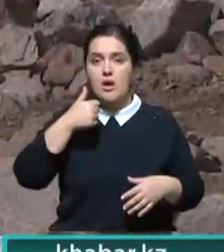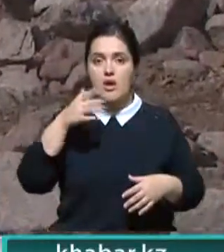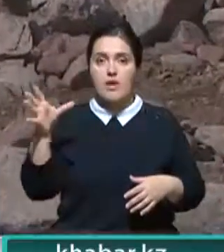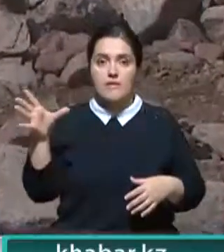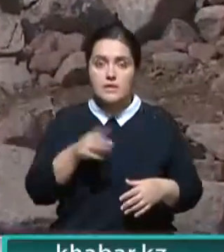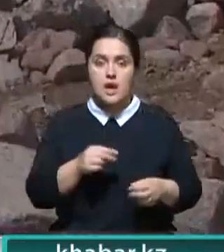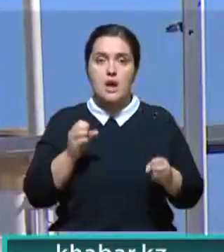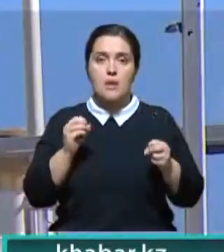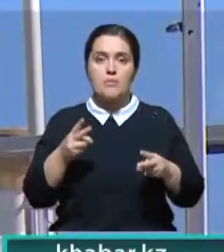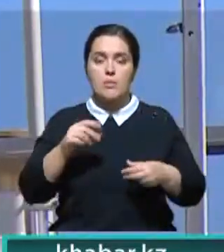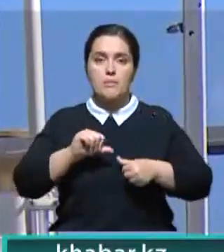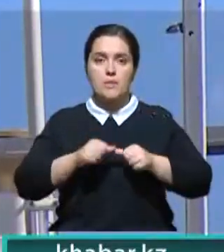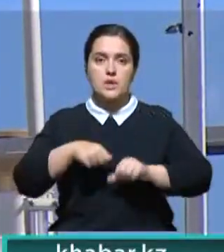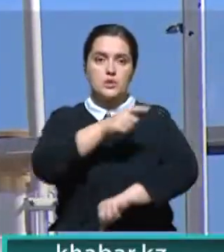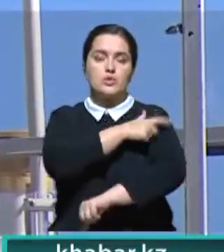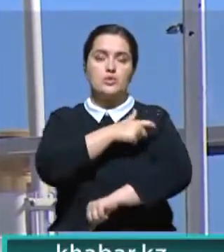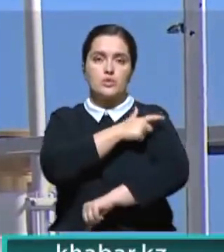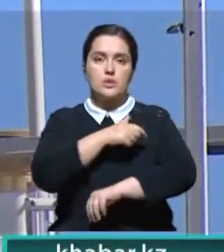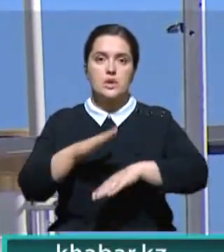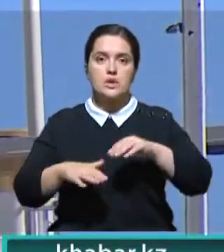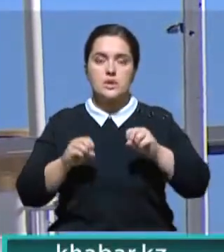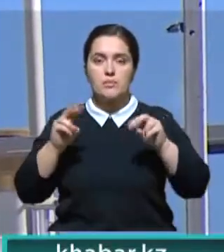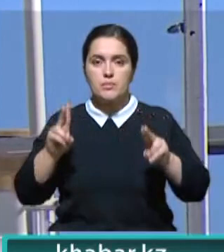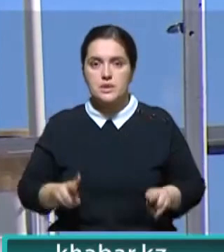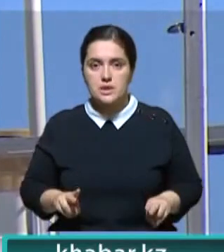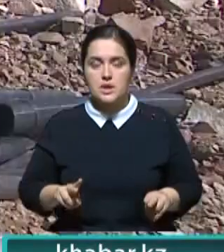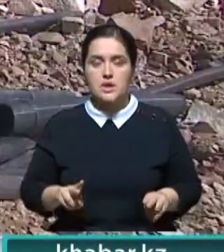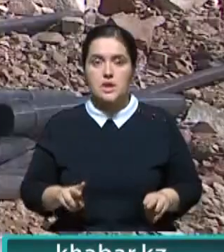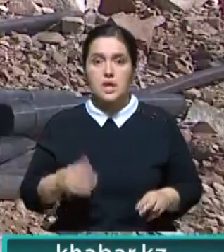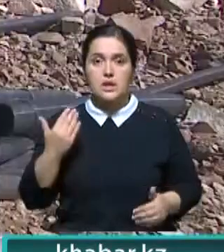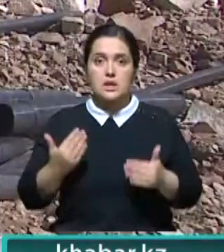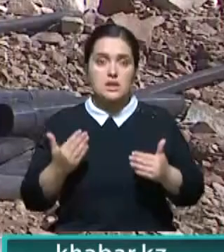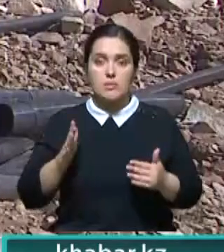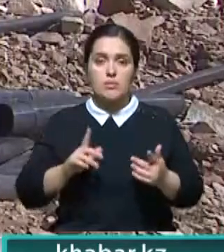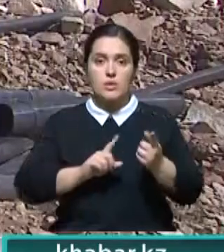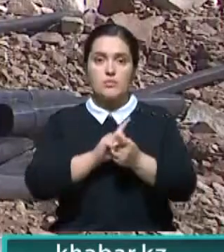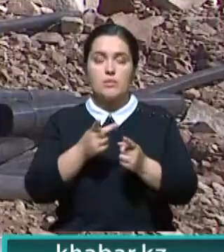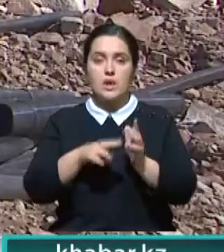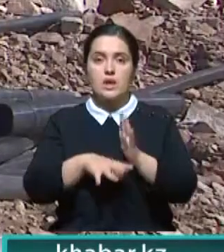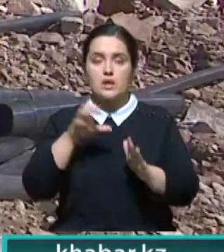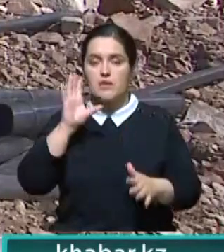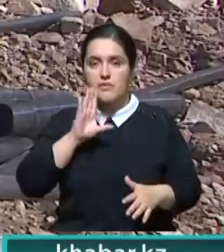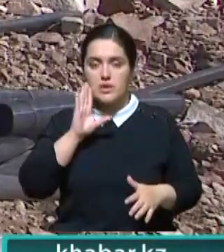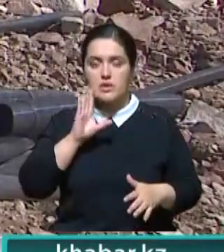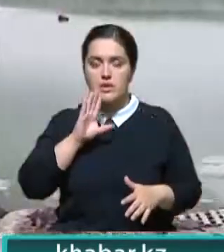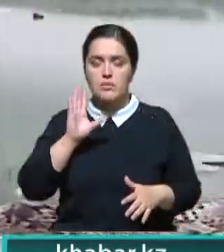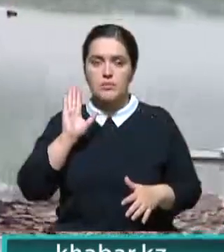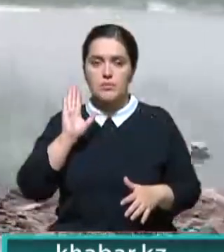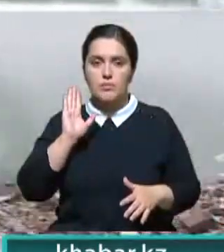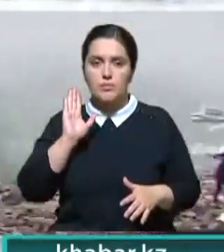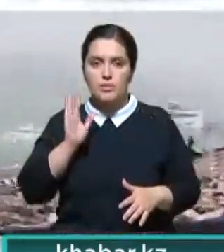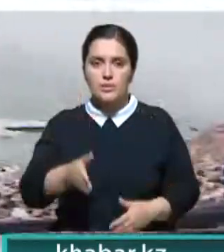опасных озерах будут постоянно дежурить специалисты. Если же уровень того или иного озера начнет меняться, то для откачки воды задействуют промышленные насосы.